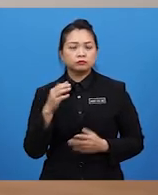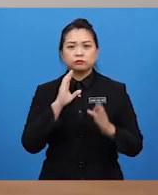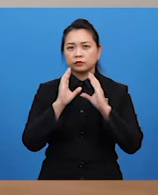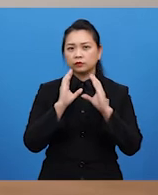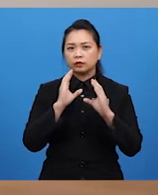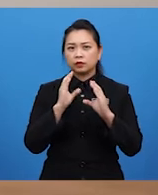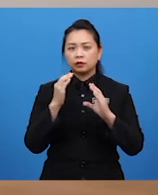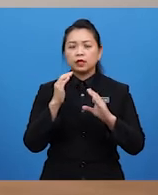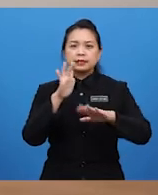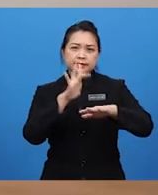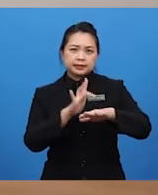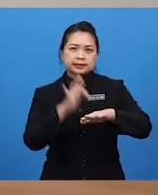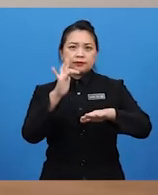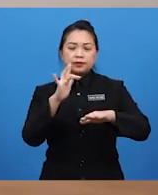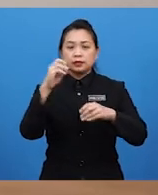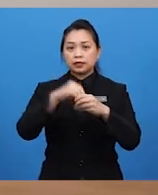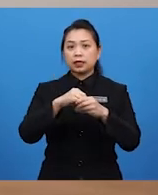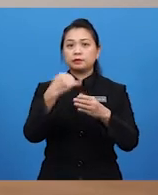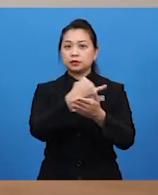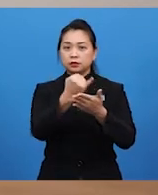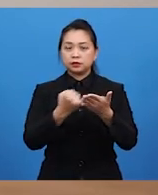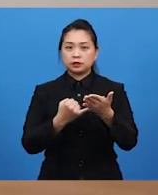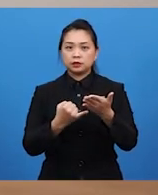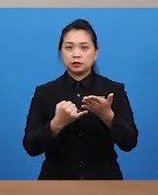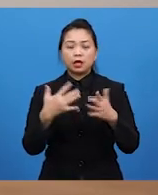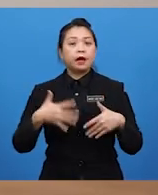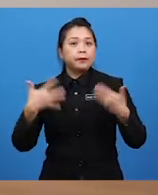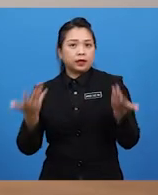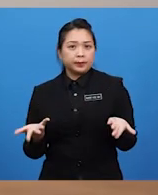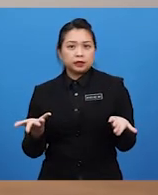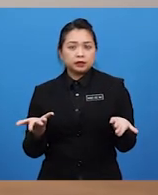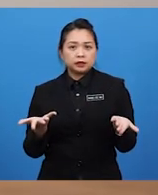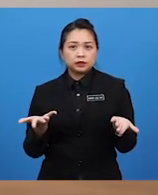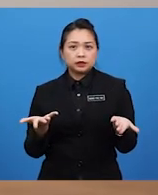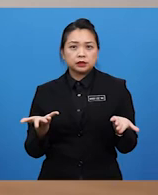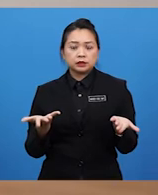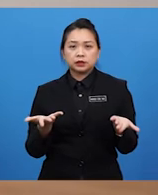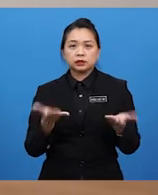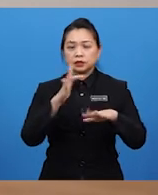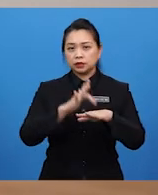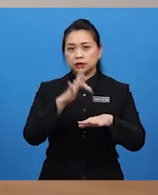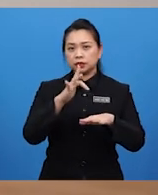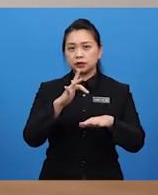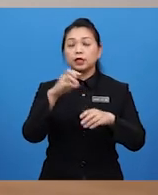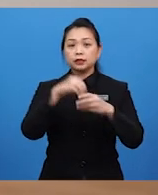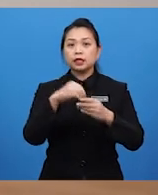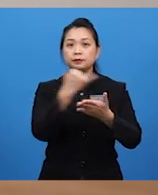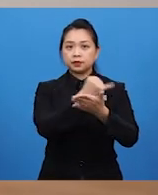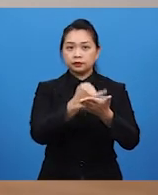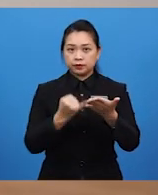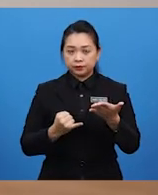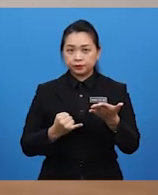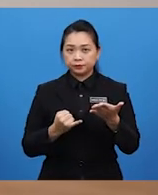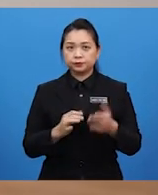sensitiviti dalam seni visual. Ya. Jadi, bagaimana pula sebenarnya peranan sensitiviti dalam seni visual ini?